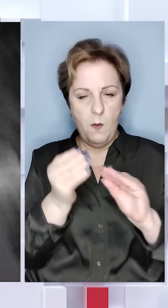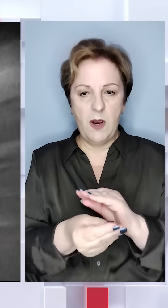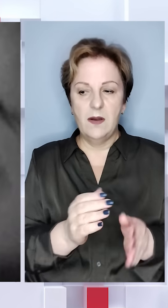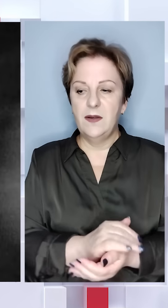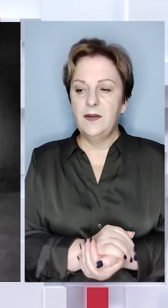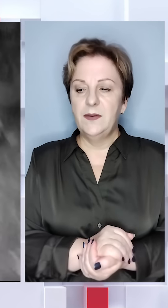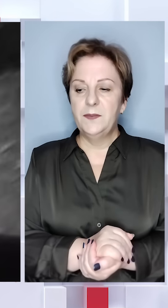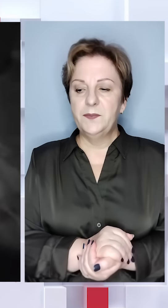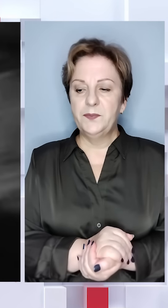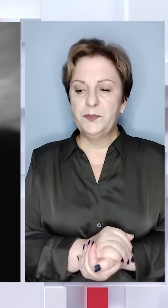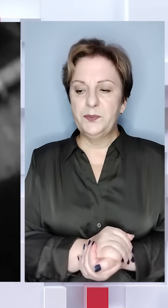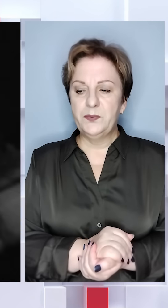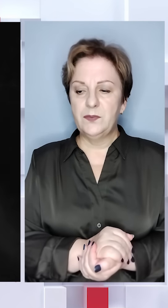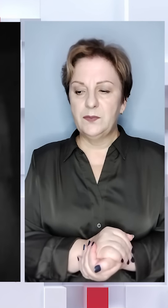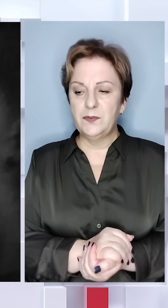Аккуратно.